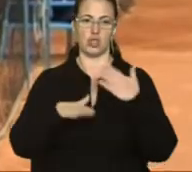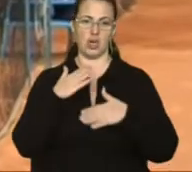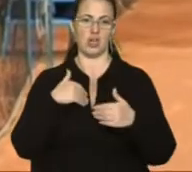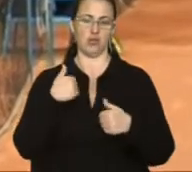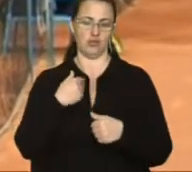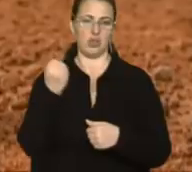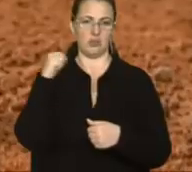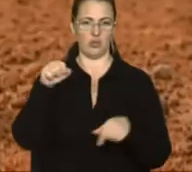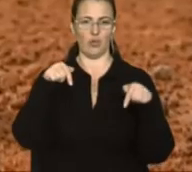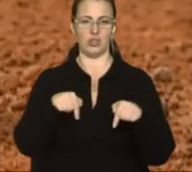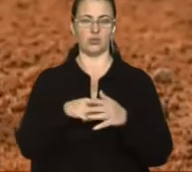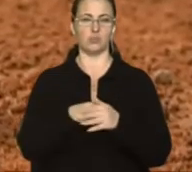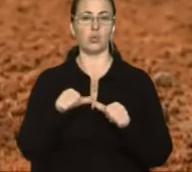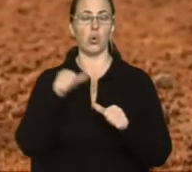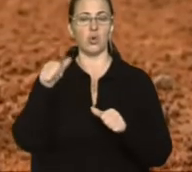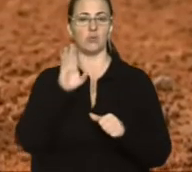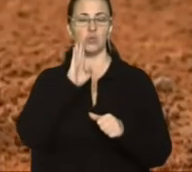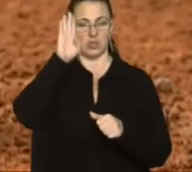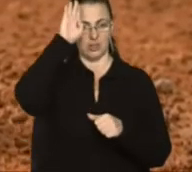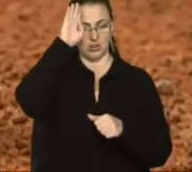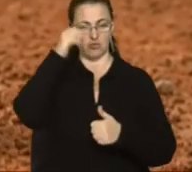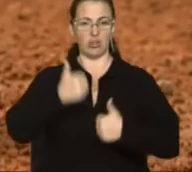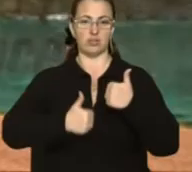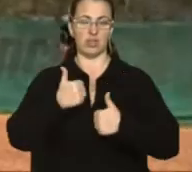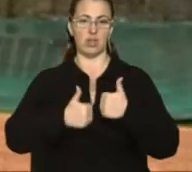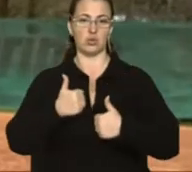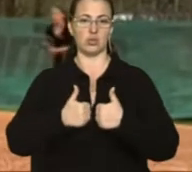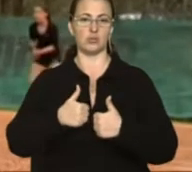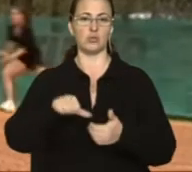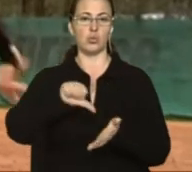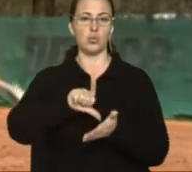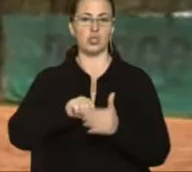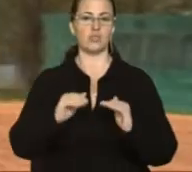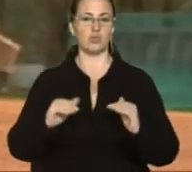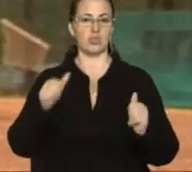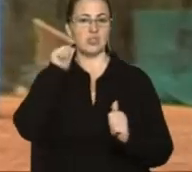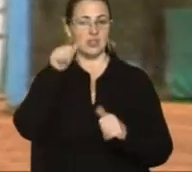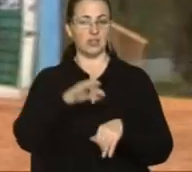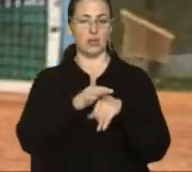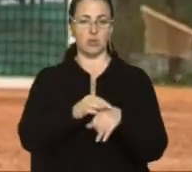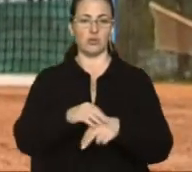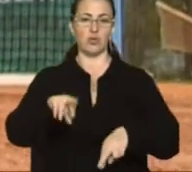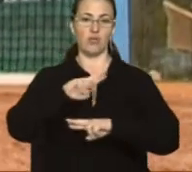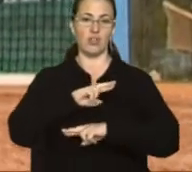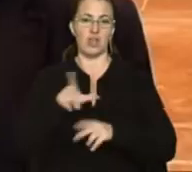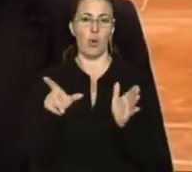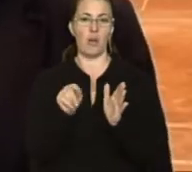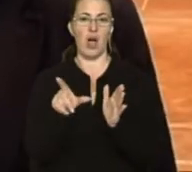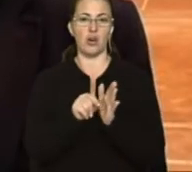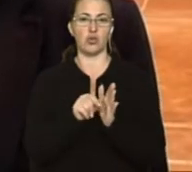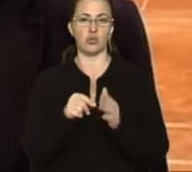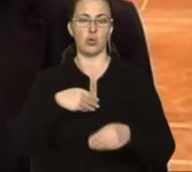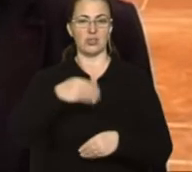я перемогла саме тут. Окрім юнаків та дівчат, на турнірі змагаються і діти. Вже завтра відбудуться фінали в парному тенісі.